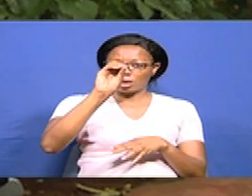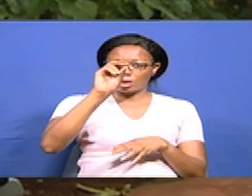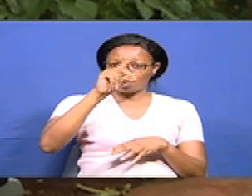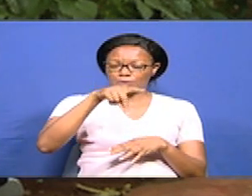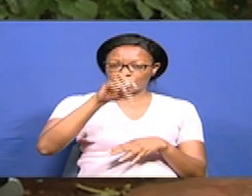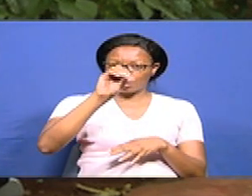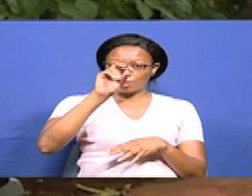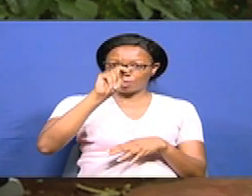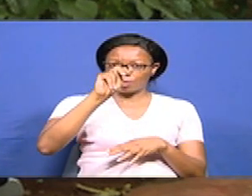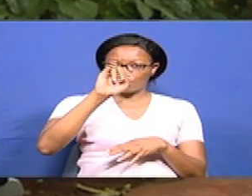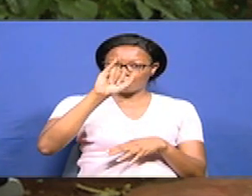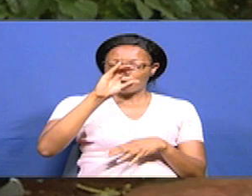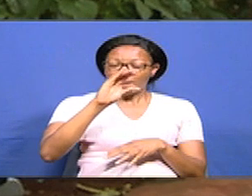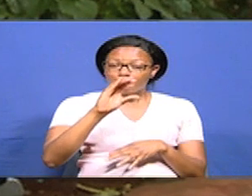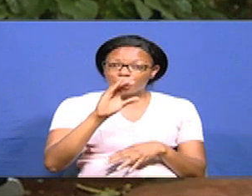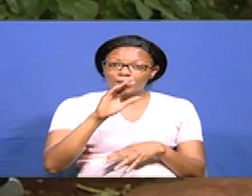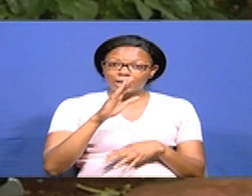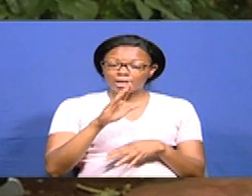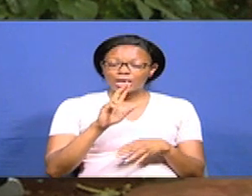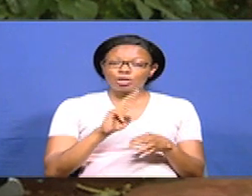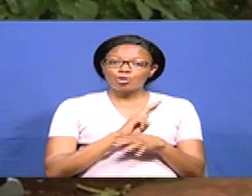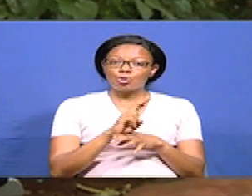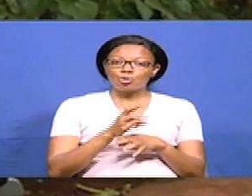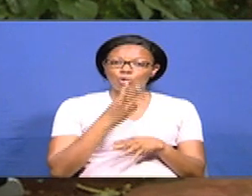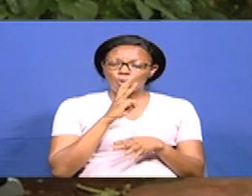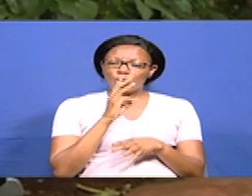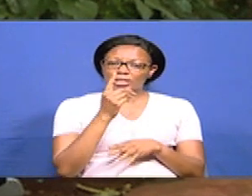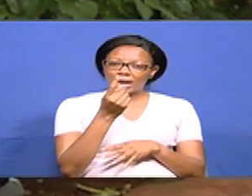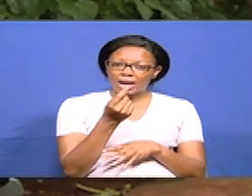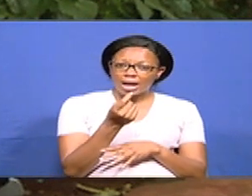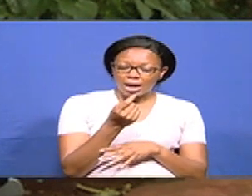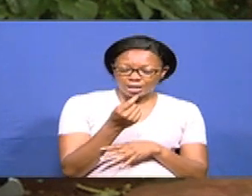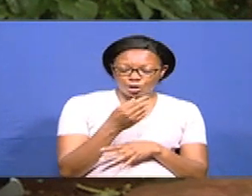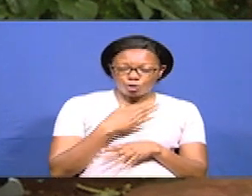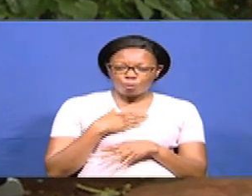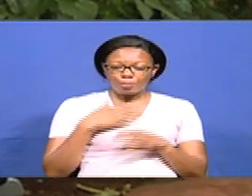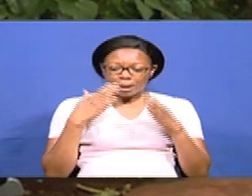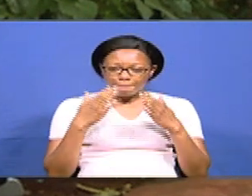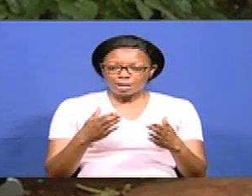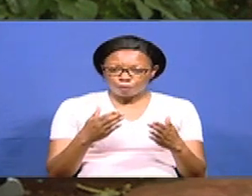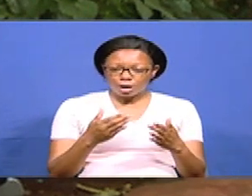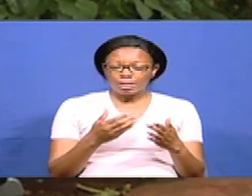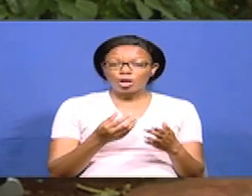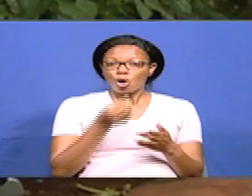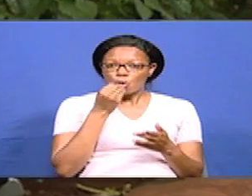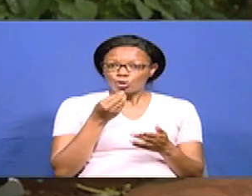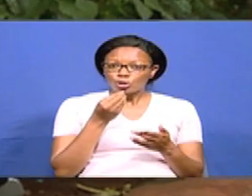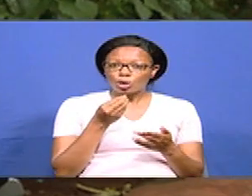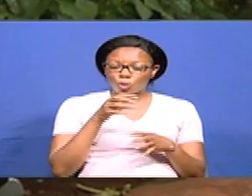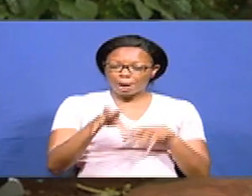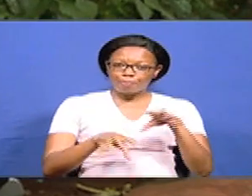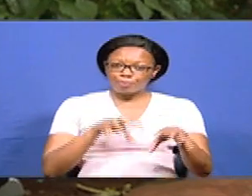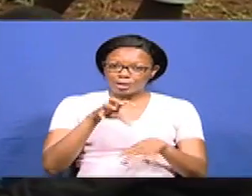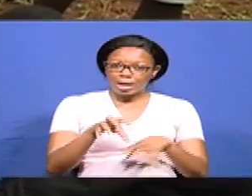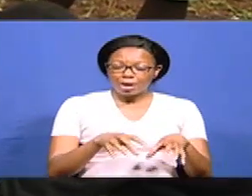I do also kuna kitu ya animal feed na ito ya foda. Pia iyo inamachua kwa siku saba ya itumia mchanga pia